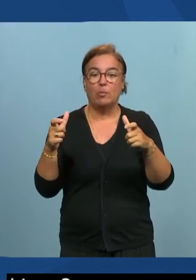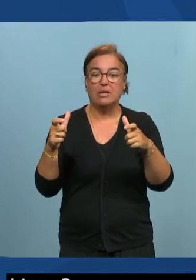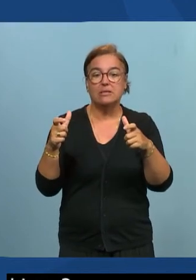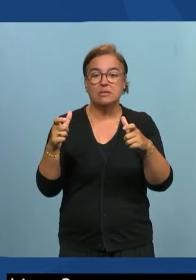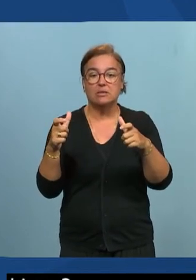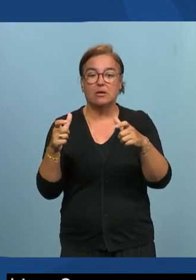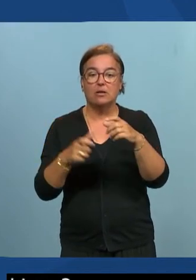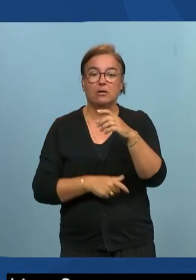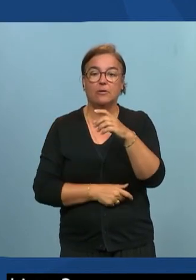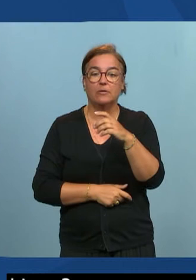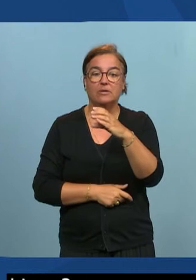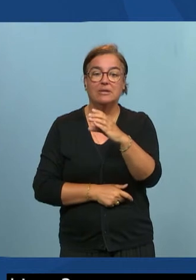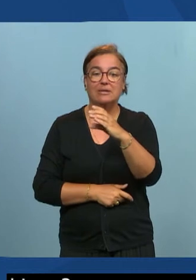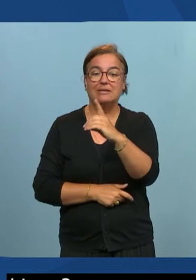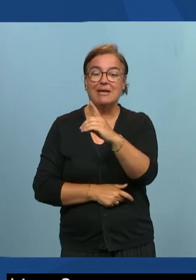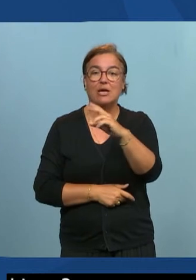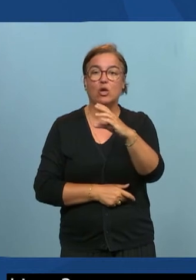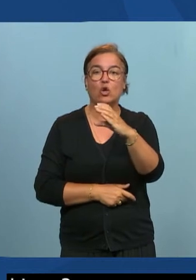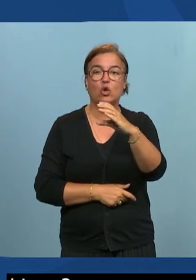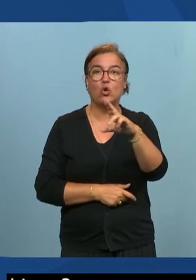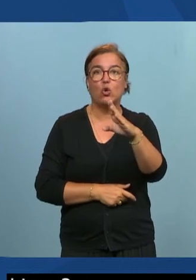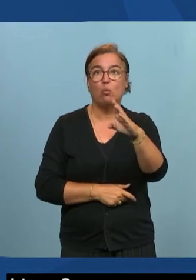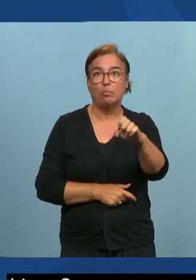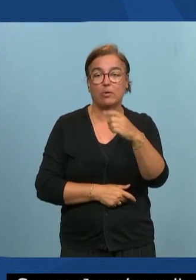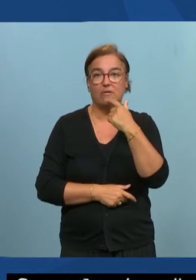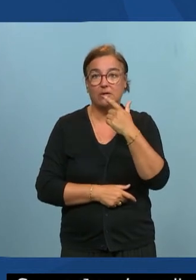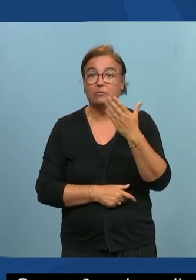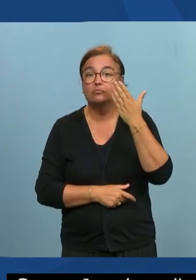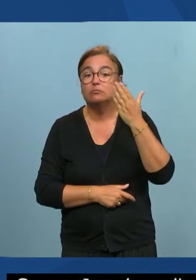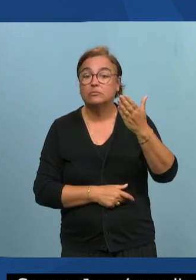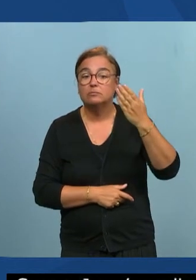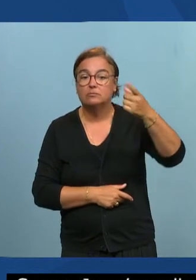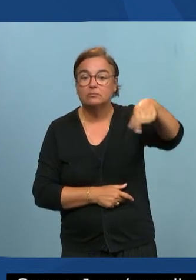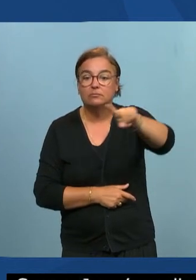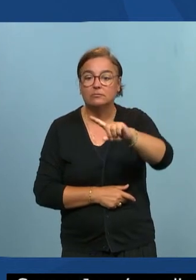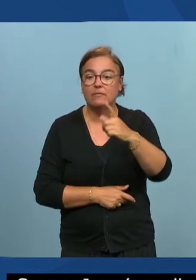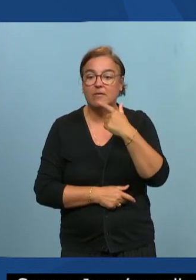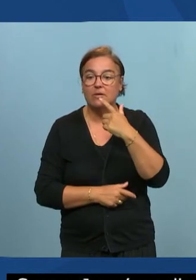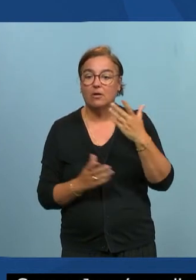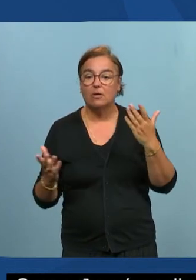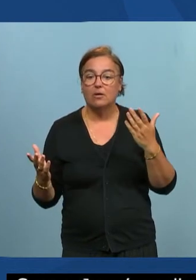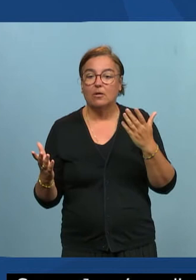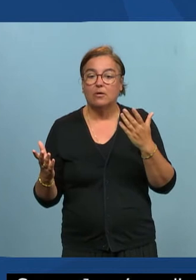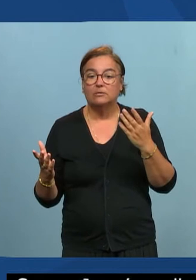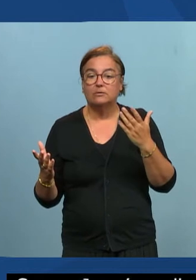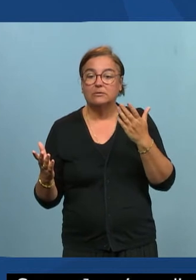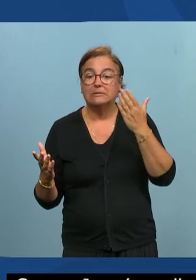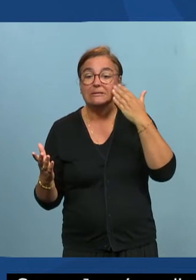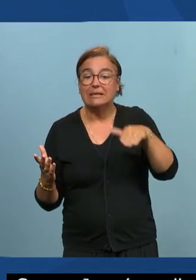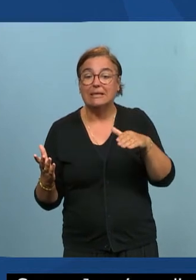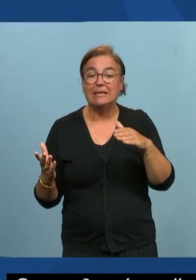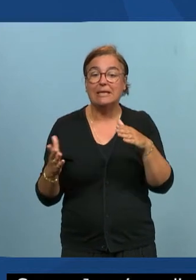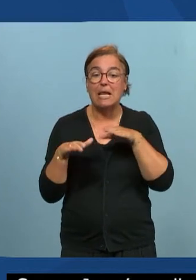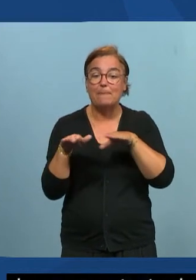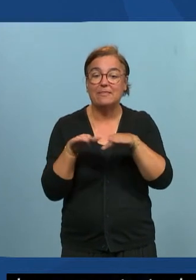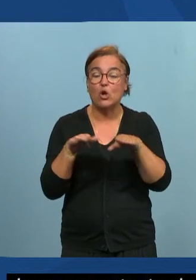je pense que certains d'entre vous savent c'est la méthode agile c'est une méthode de